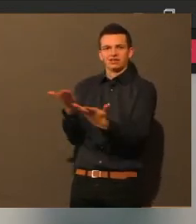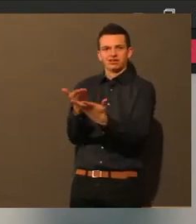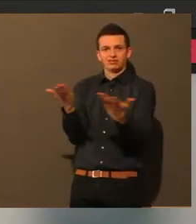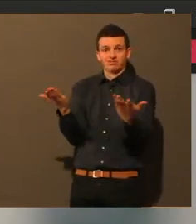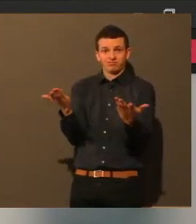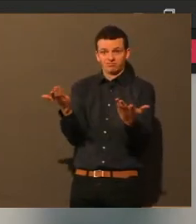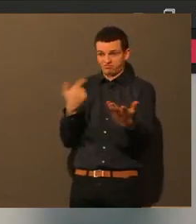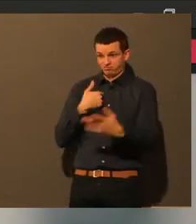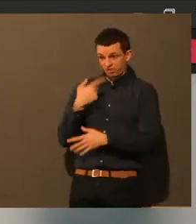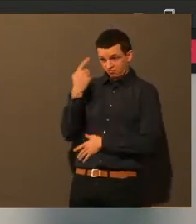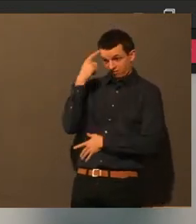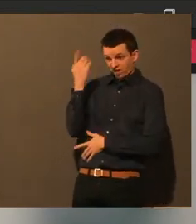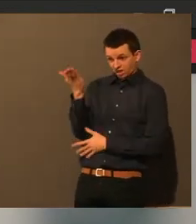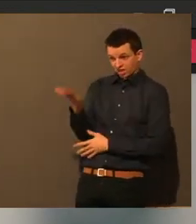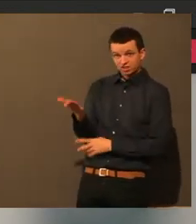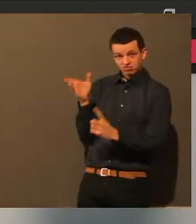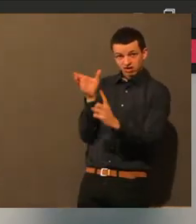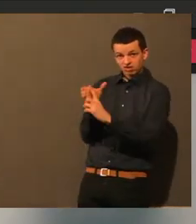ich, oder?